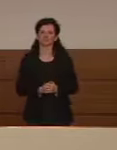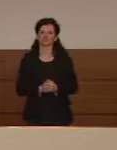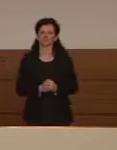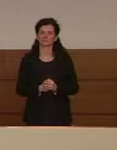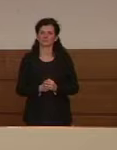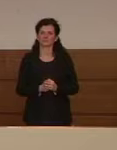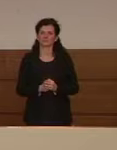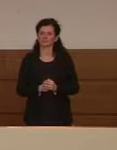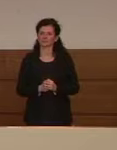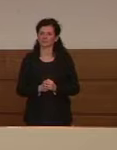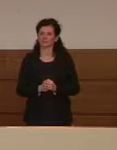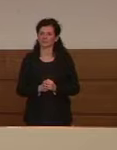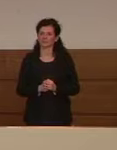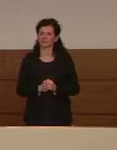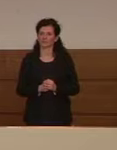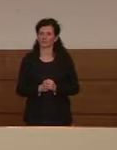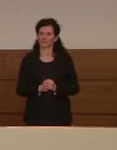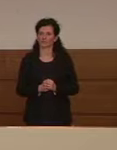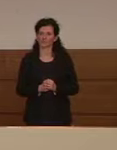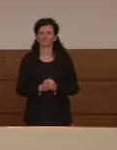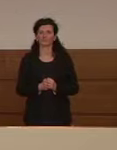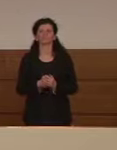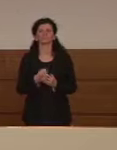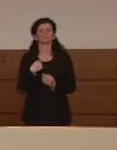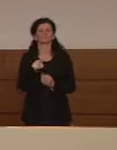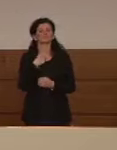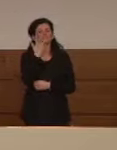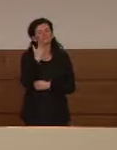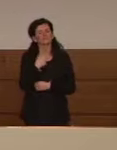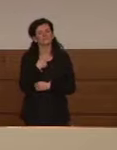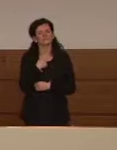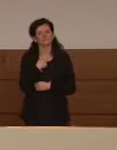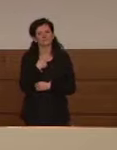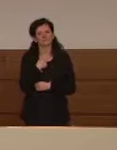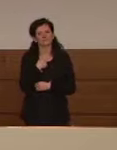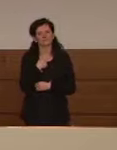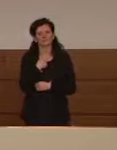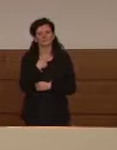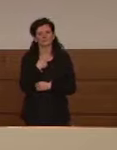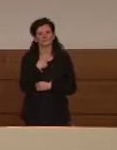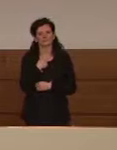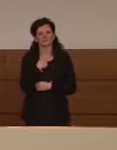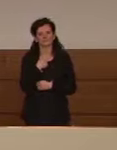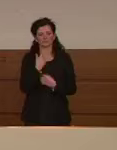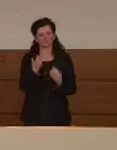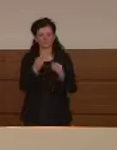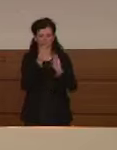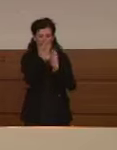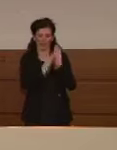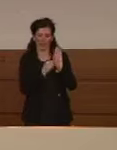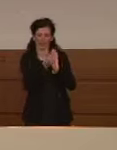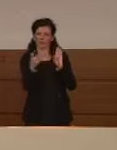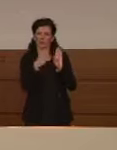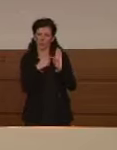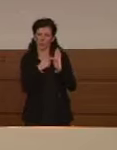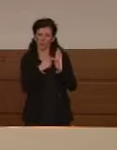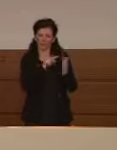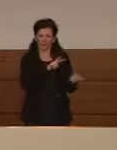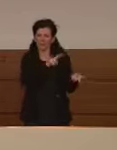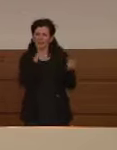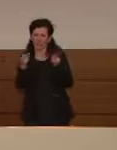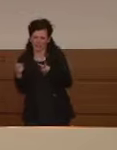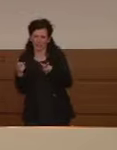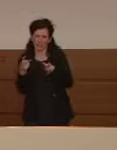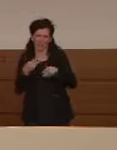Io volevo un attimo cercare di un'interpretazione dei dati, perché tante volte si dice come